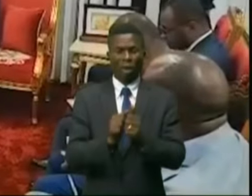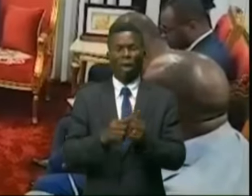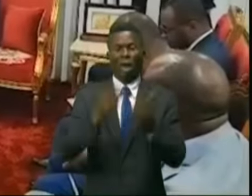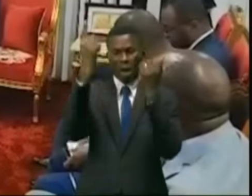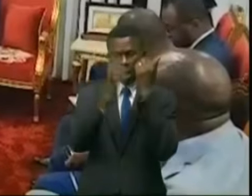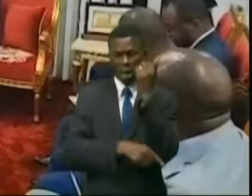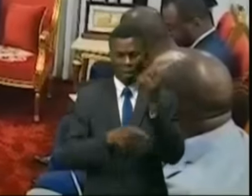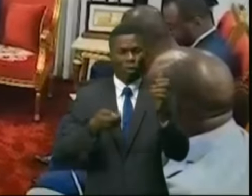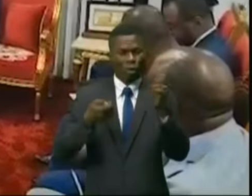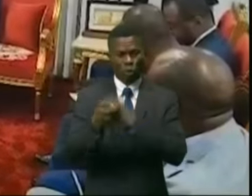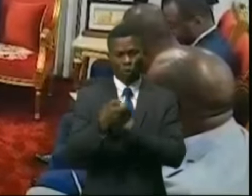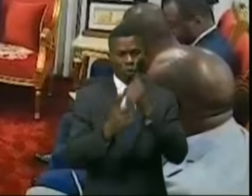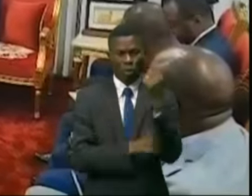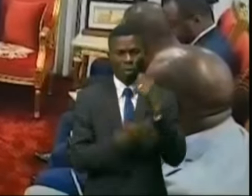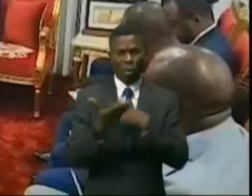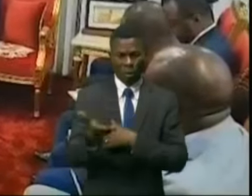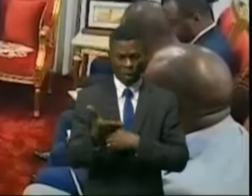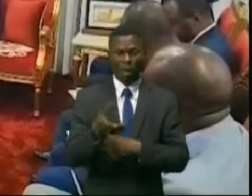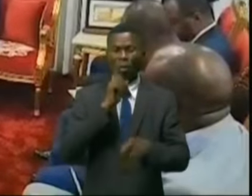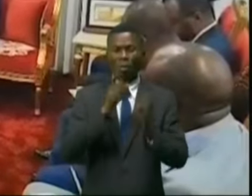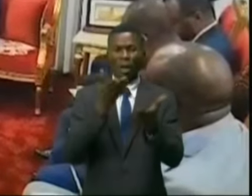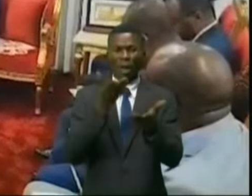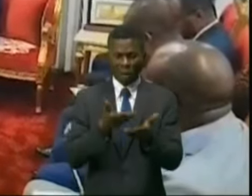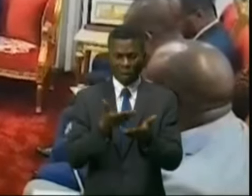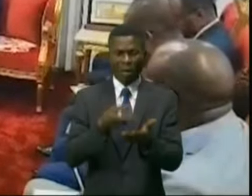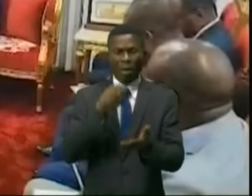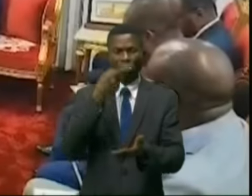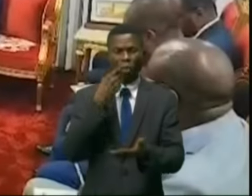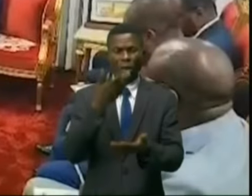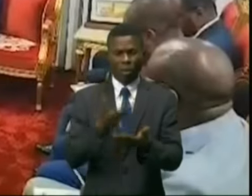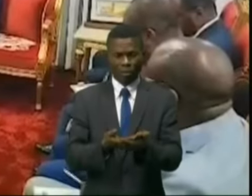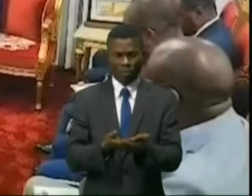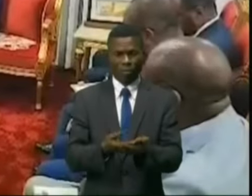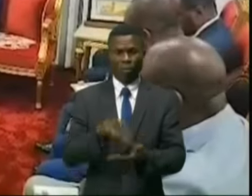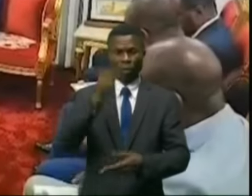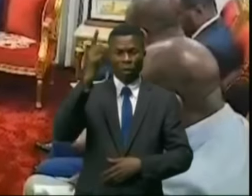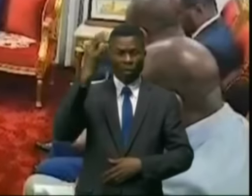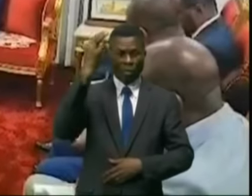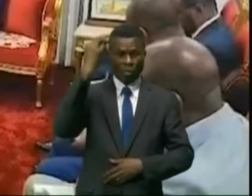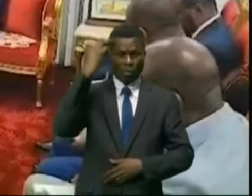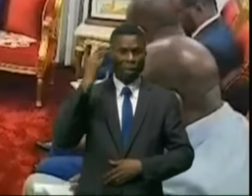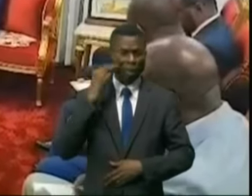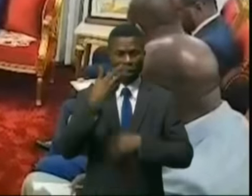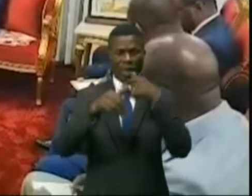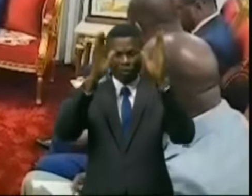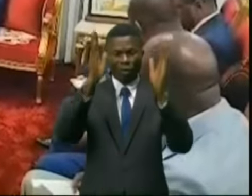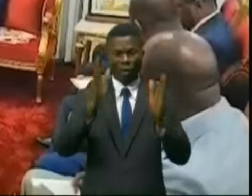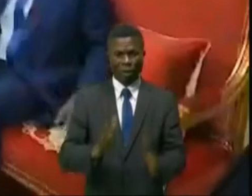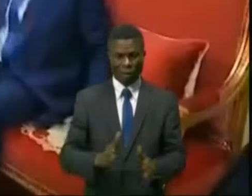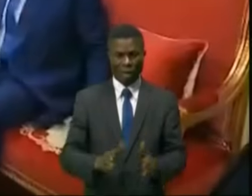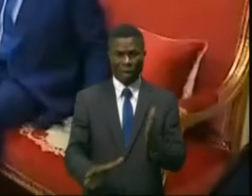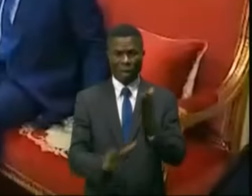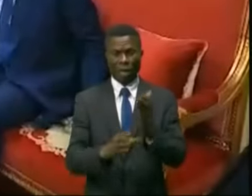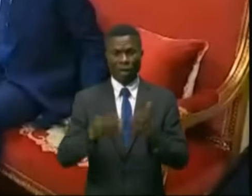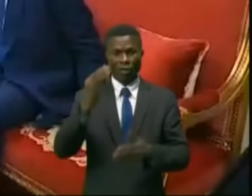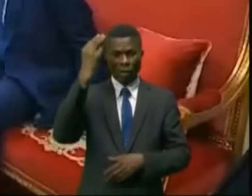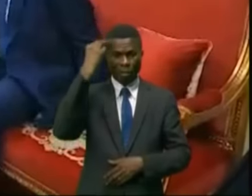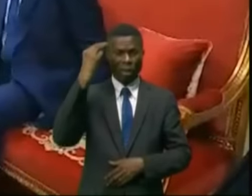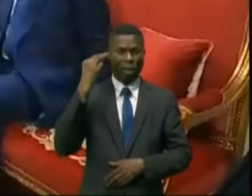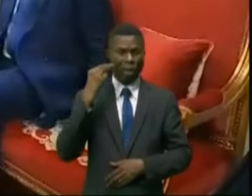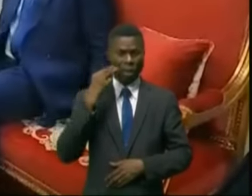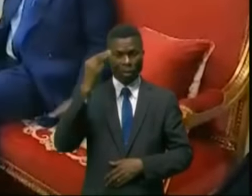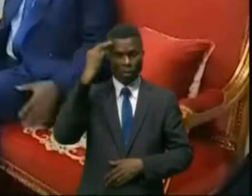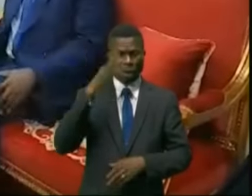des morts étaient également autour de la table des échanges. Christophe Lutundula Palapenapala, vice-premier ministre,